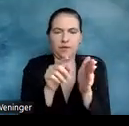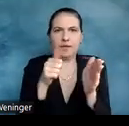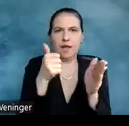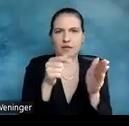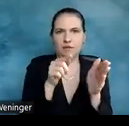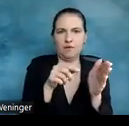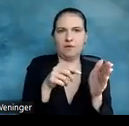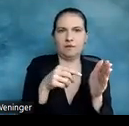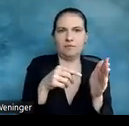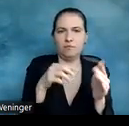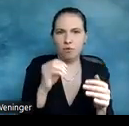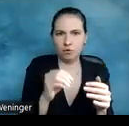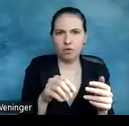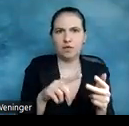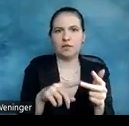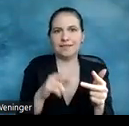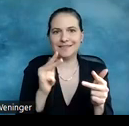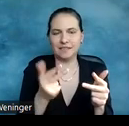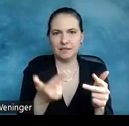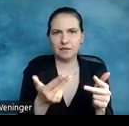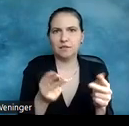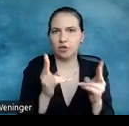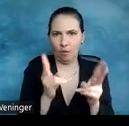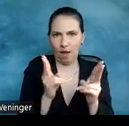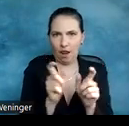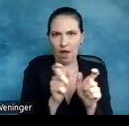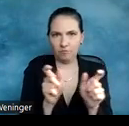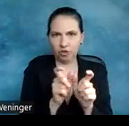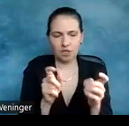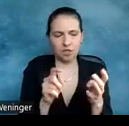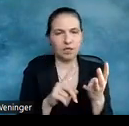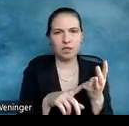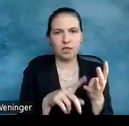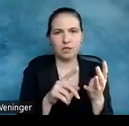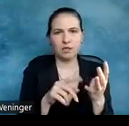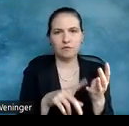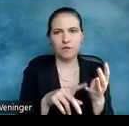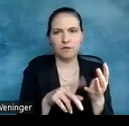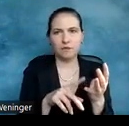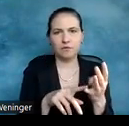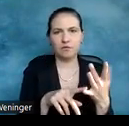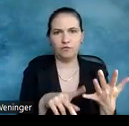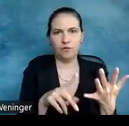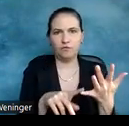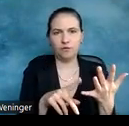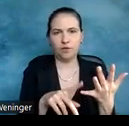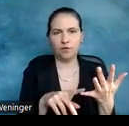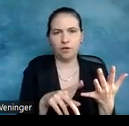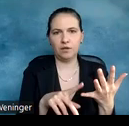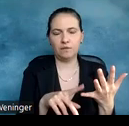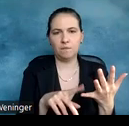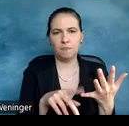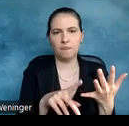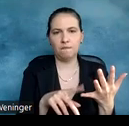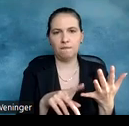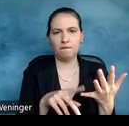verdichtet. Das dritte Beispiel wäre normaler Abstand. Beim vierten und fünften sind es